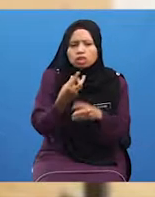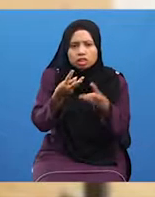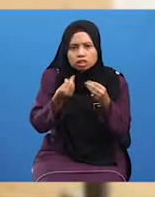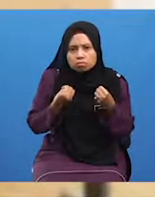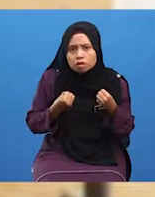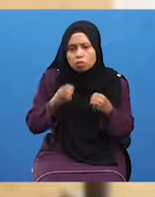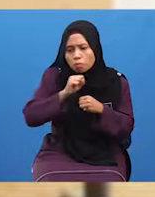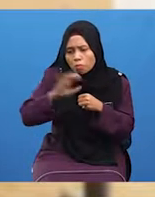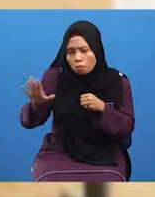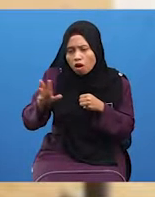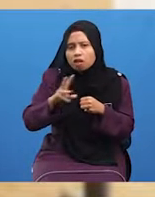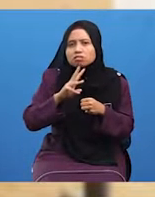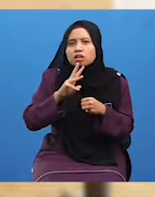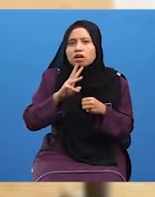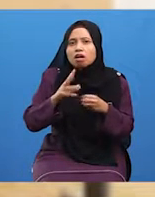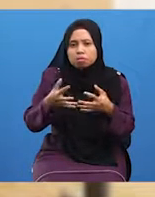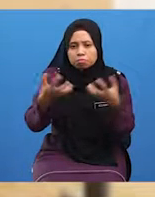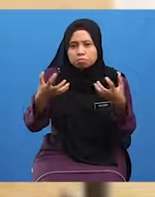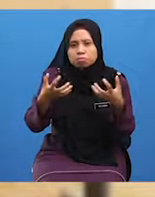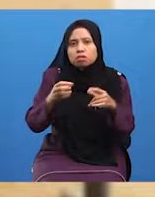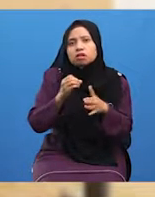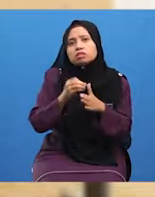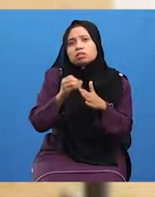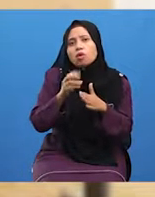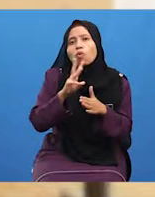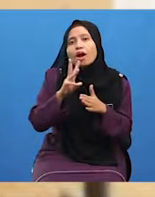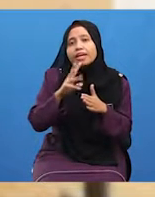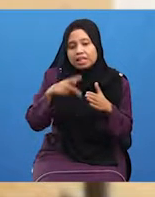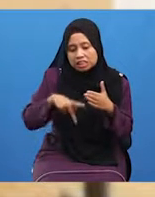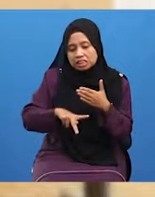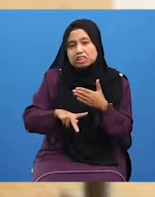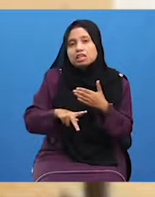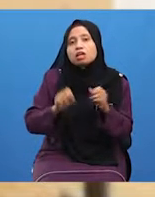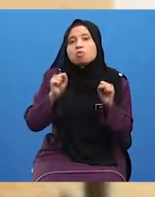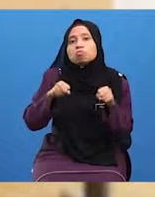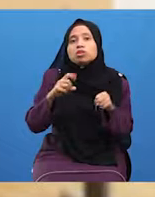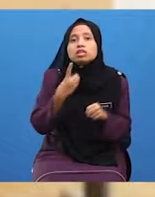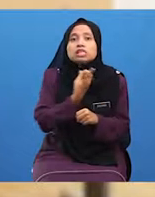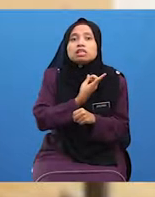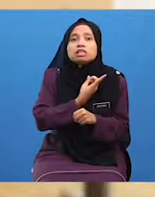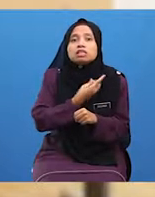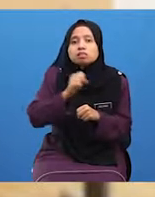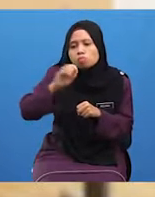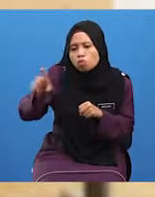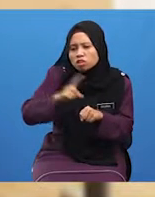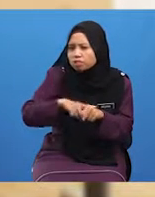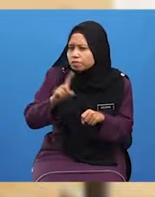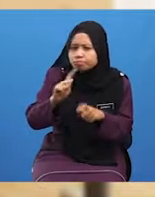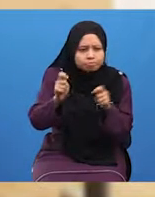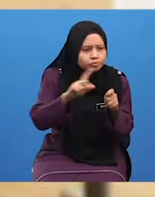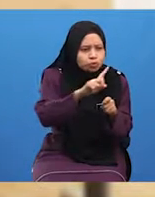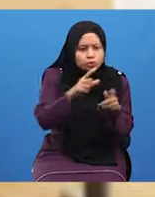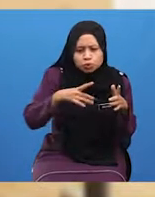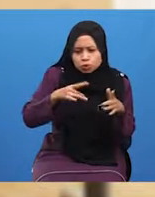Membuang Air Besar Atau Air Kecil Bolehkah Kita Buang Di Merata-rata